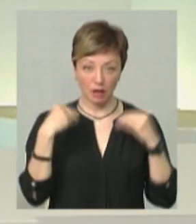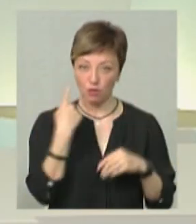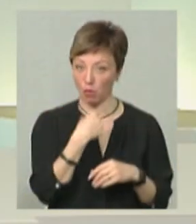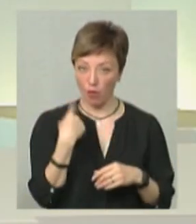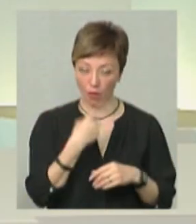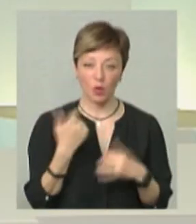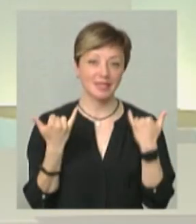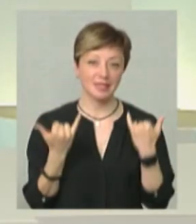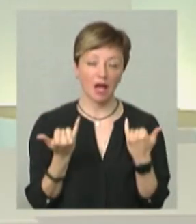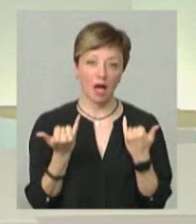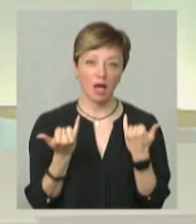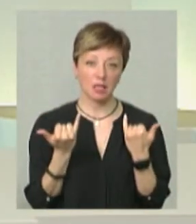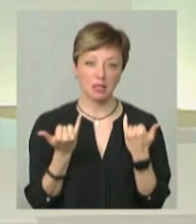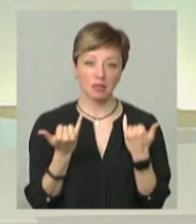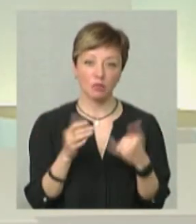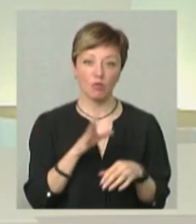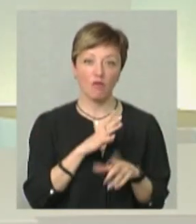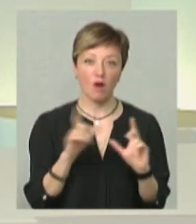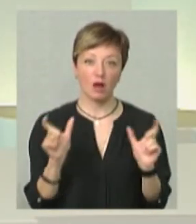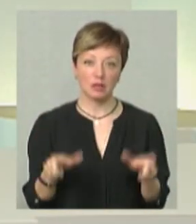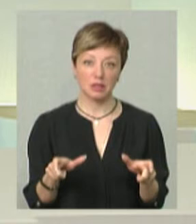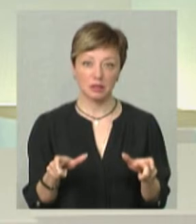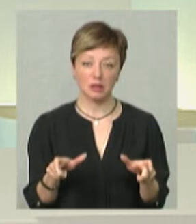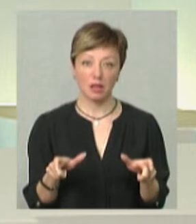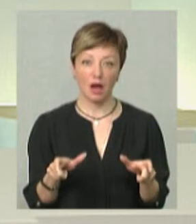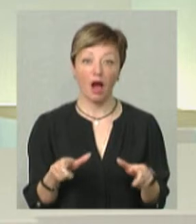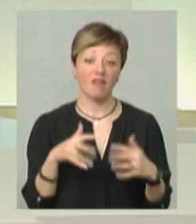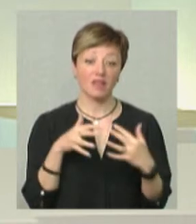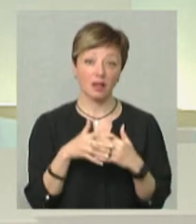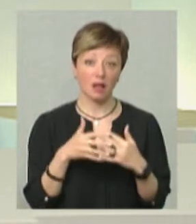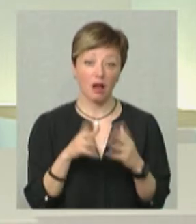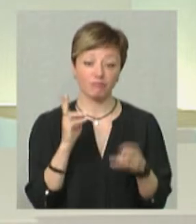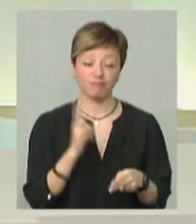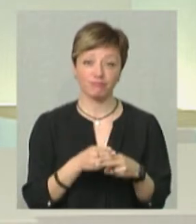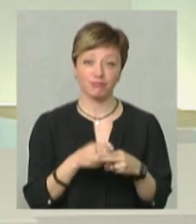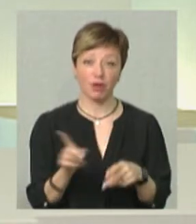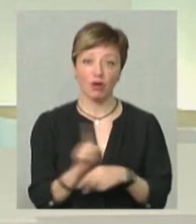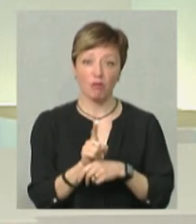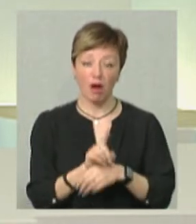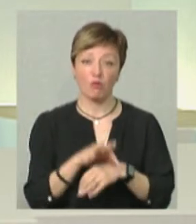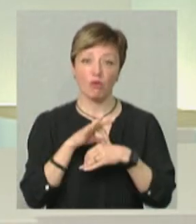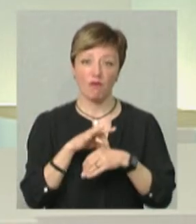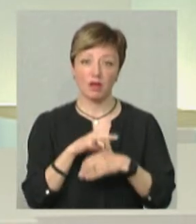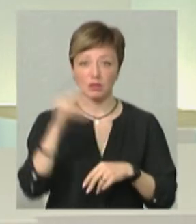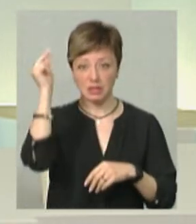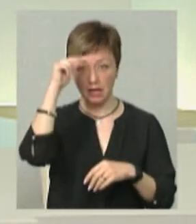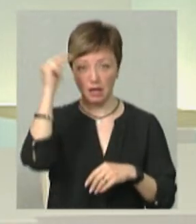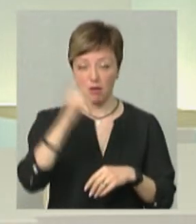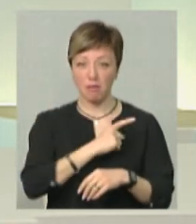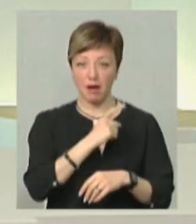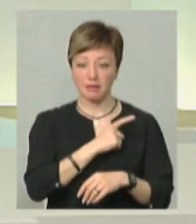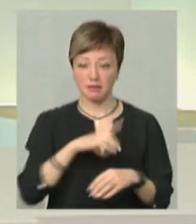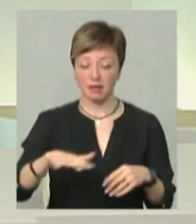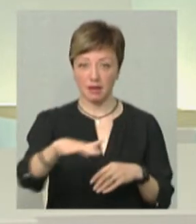мовою. Тому що зараз, по-перше, був карантин до війни, а війна, вона перешкоджає нормальному проведенню занять в